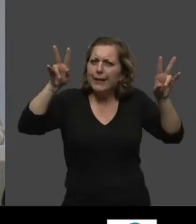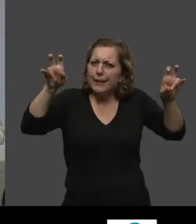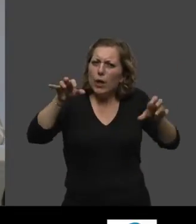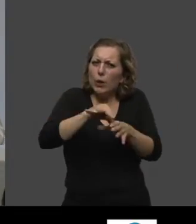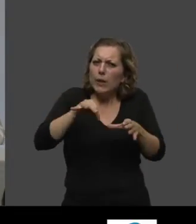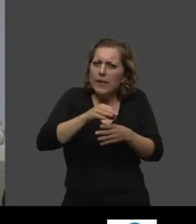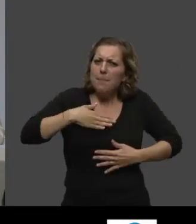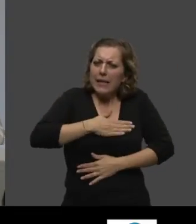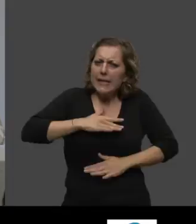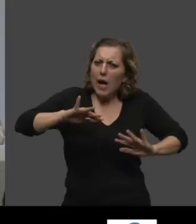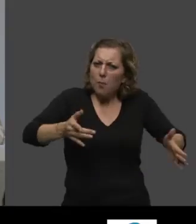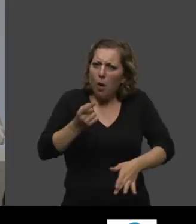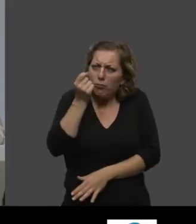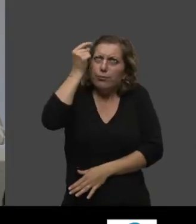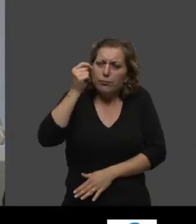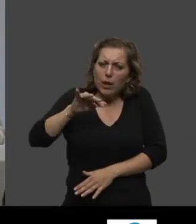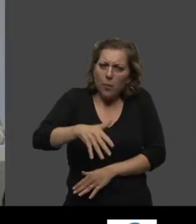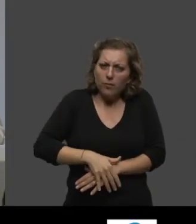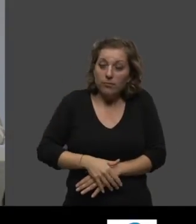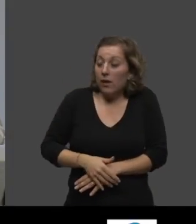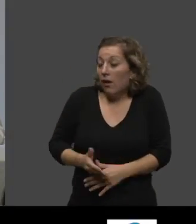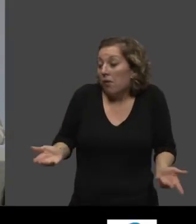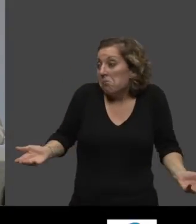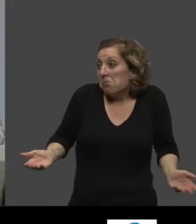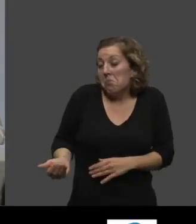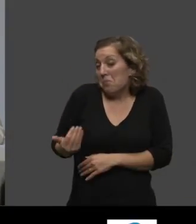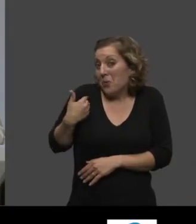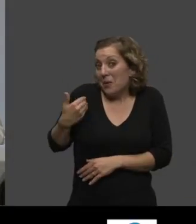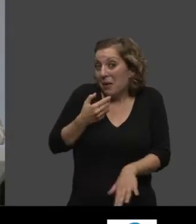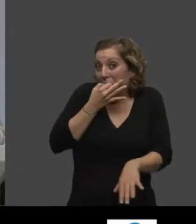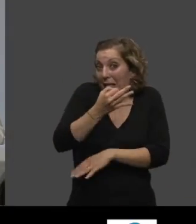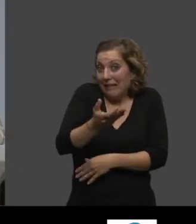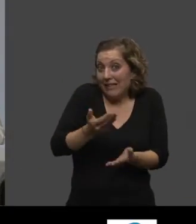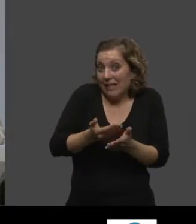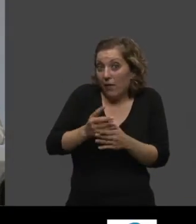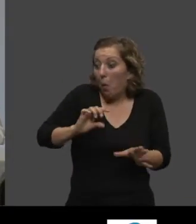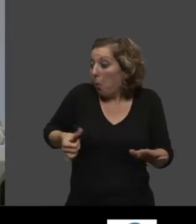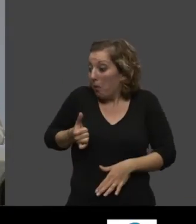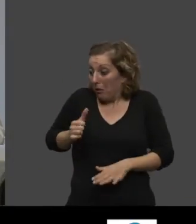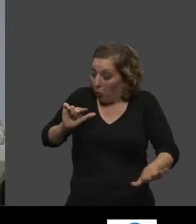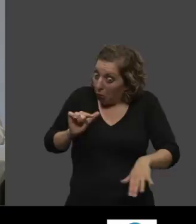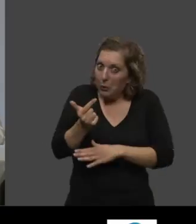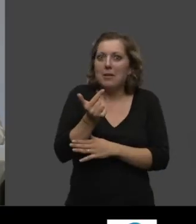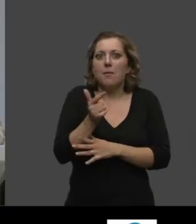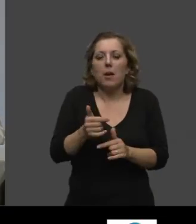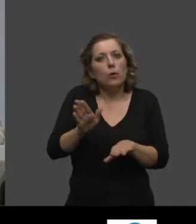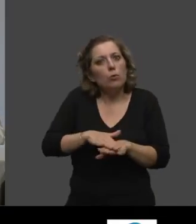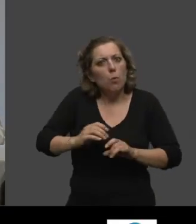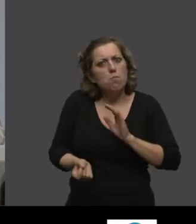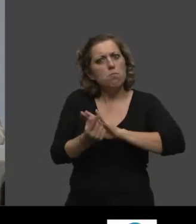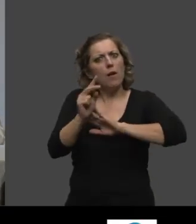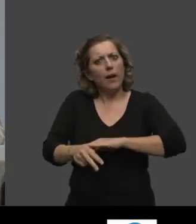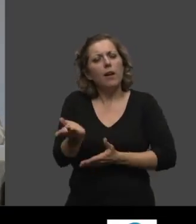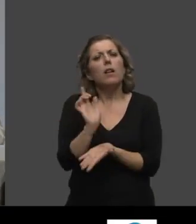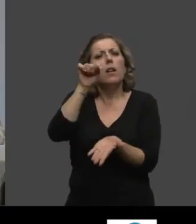Elle m'est venue, je l'ai dit tout à l'heure, dans un second temps d'ailleurs, mais un temps fort à